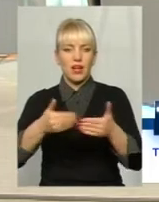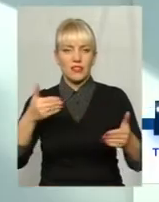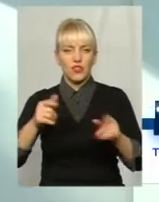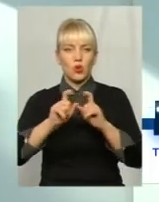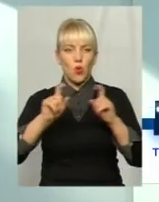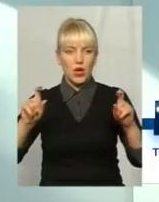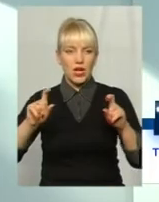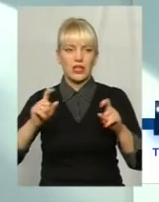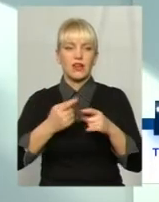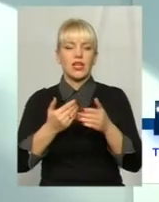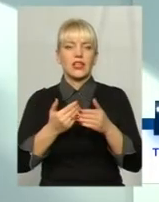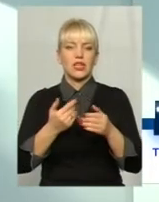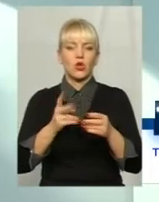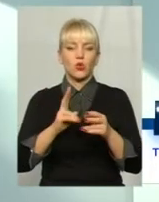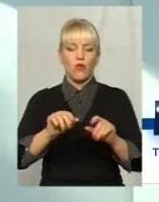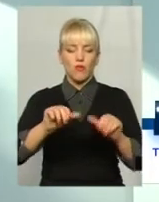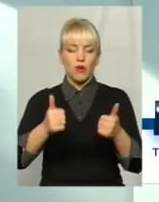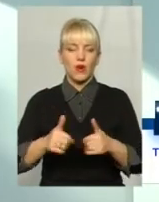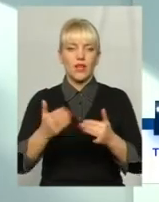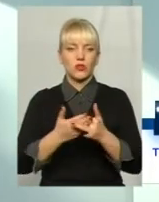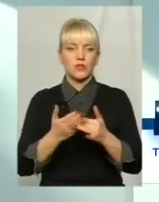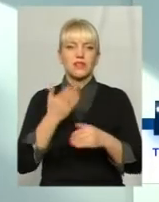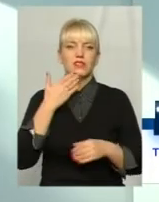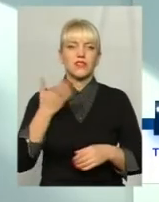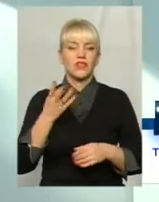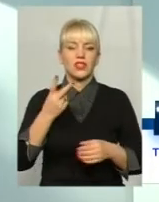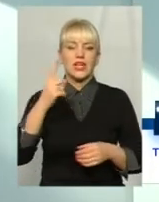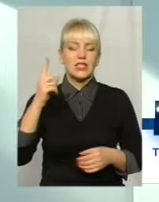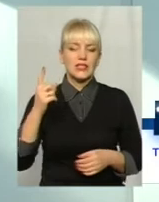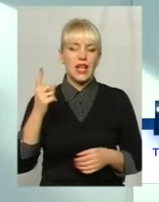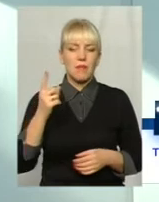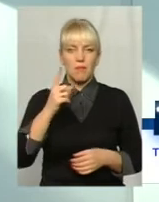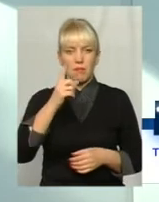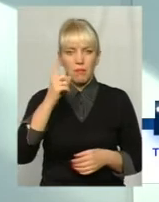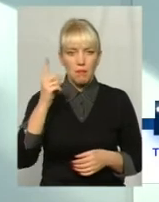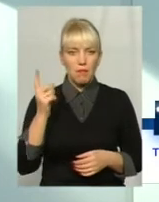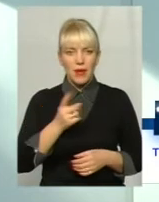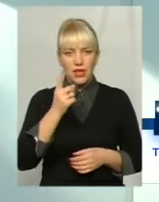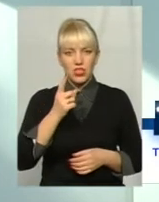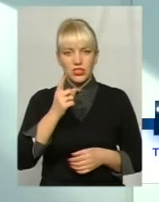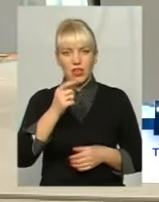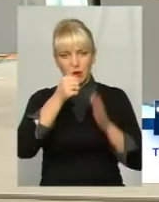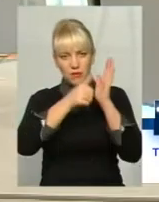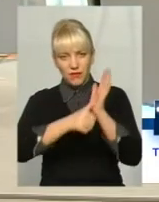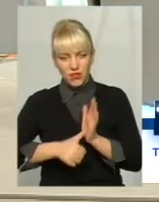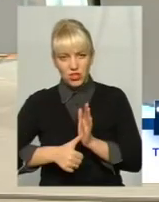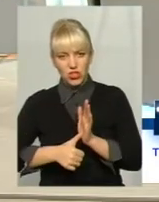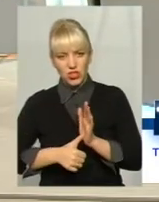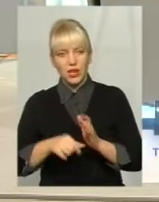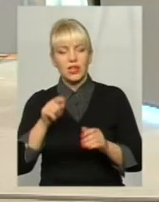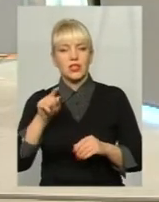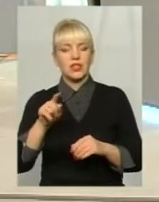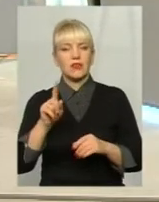казати, від тих, хто субсидії оформляє, звіт за перше півріччя, перший-другий квартал, звіт про доходи. Це там, де вже збільшення